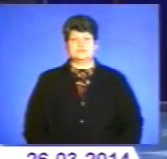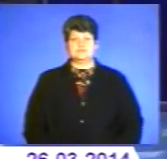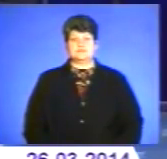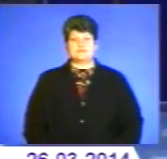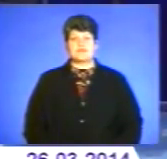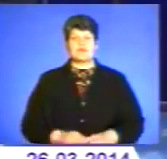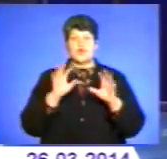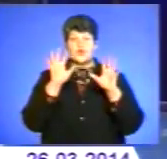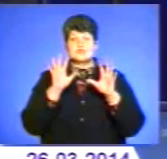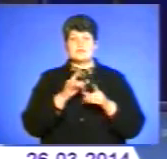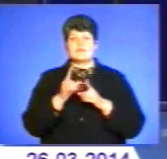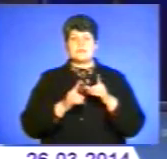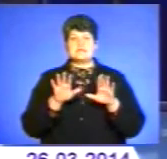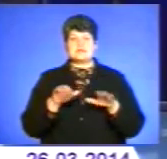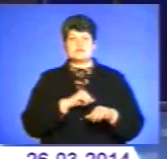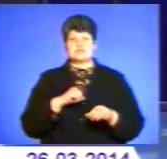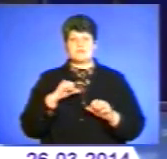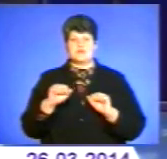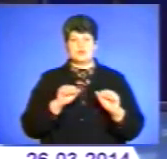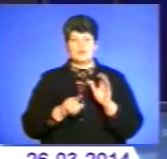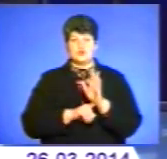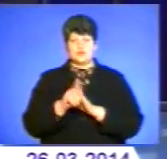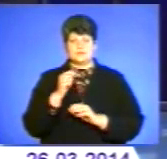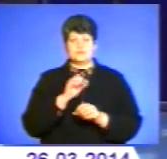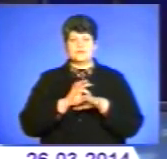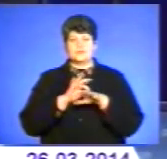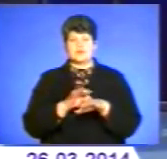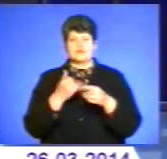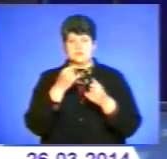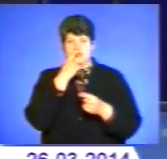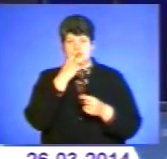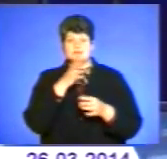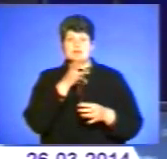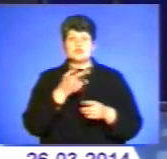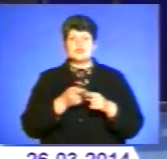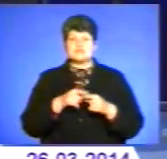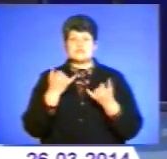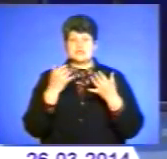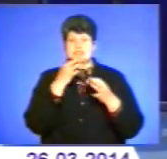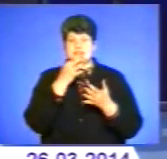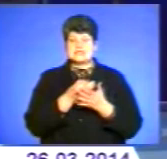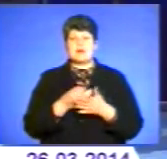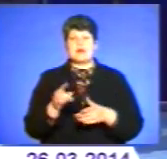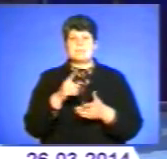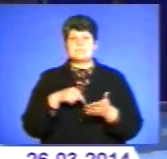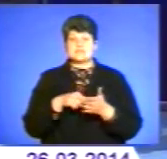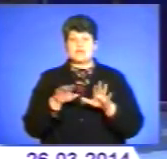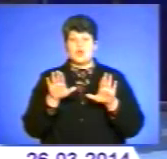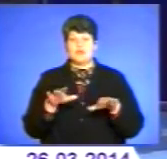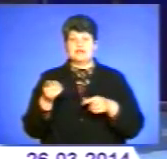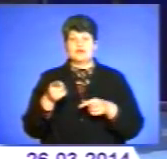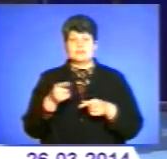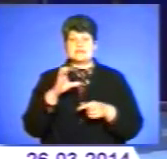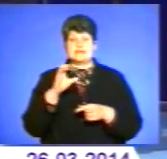Концепцію реформи місцевого самоврядування почнуть втілювати уже найближчим часом. Про це сьогодні заявив міський голова Тернополя Сергій Надал. Не